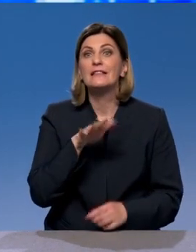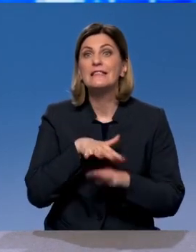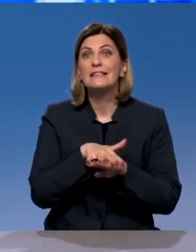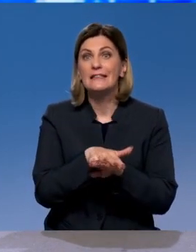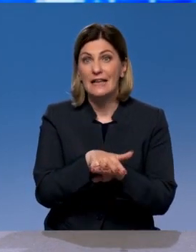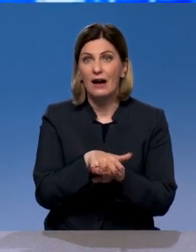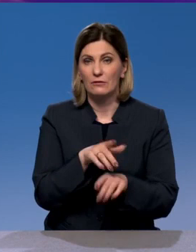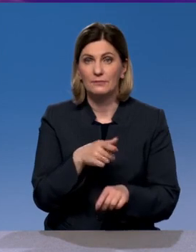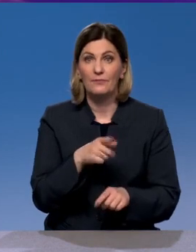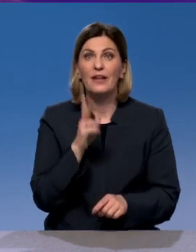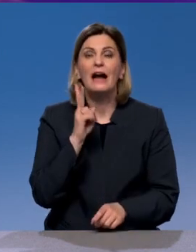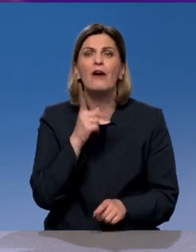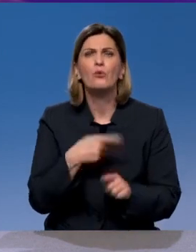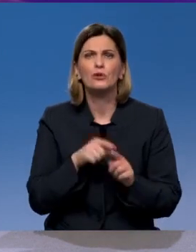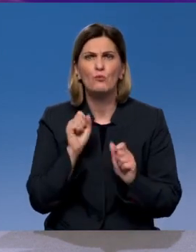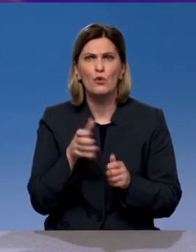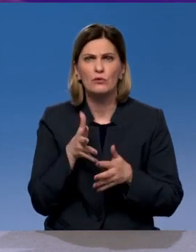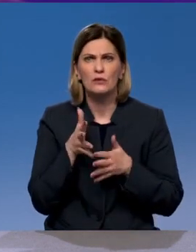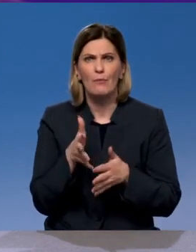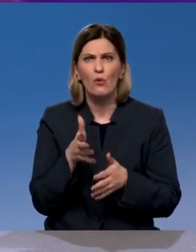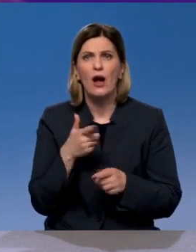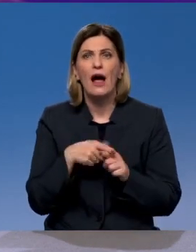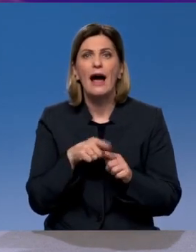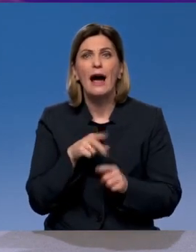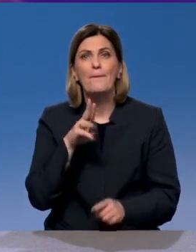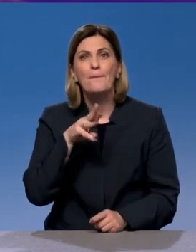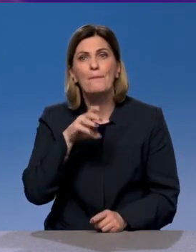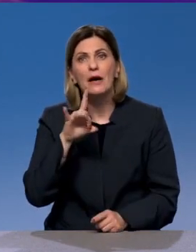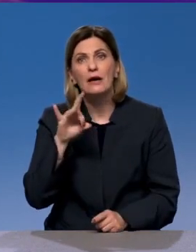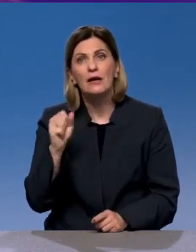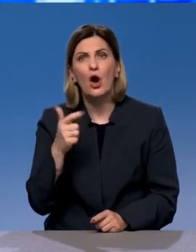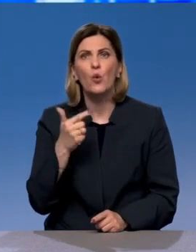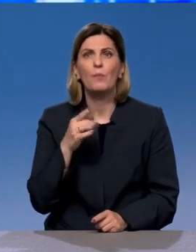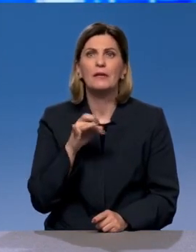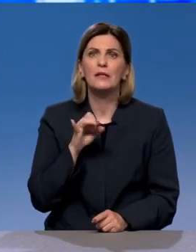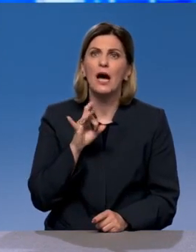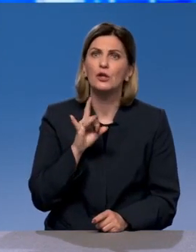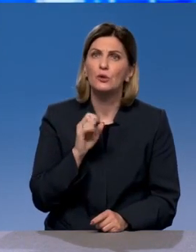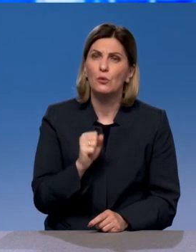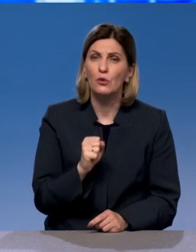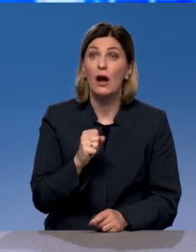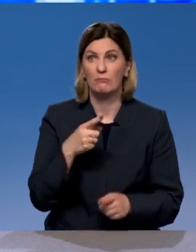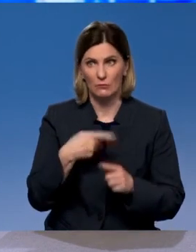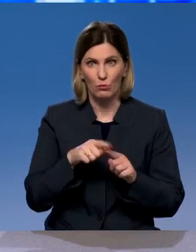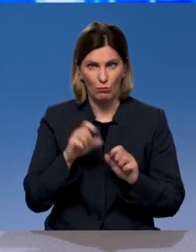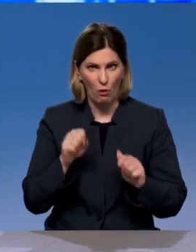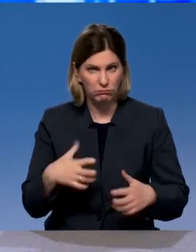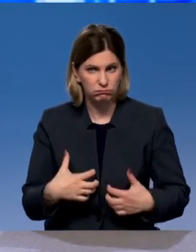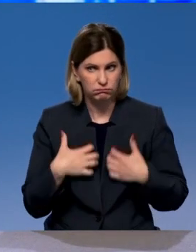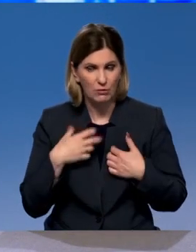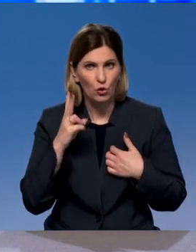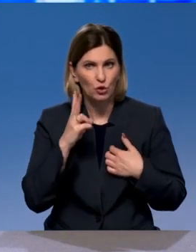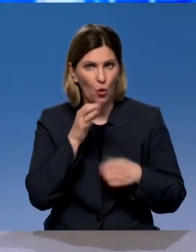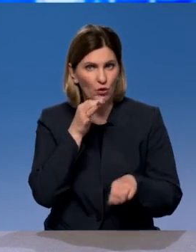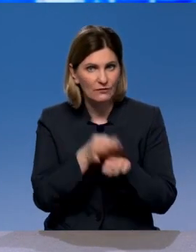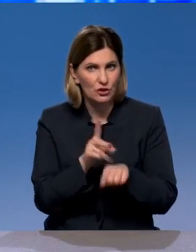пугает? Губернатора? Не знаю, мэра? Это может испугать тех, кто отвечает за состояние этой дороги о том, что